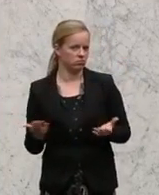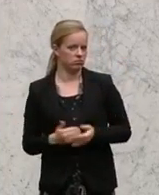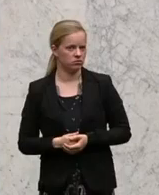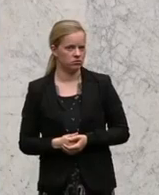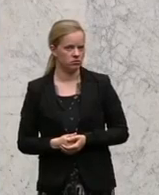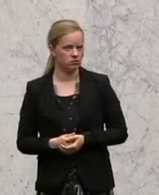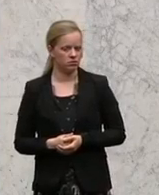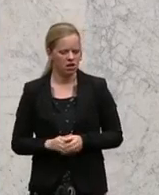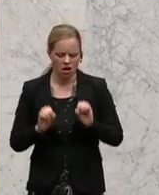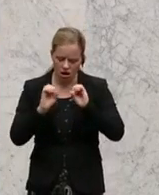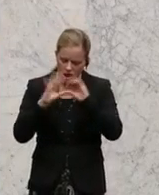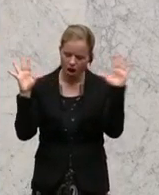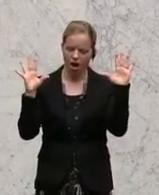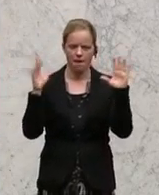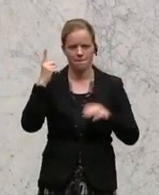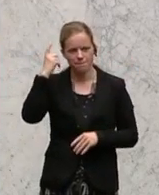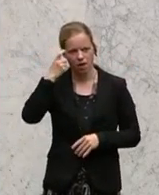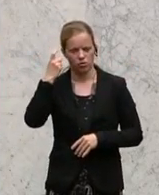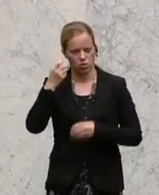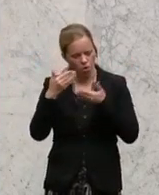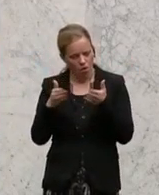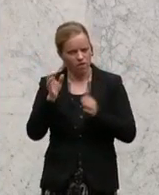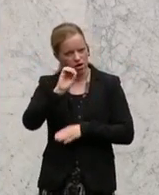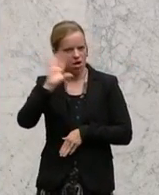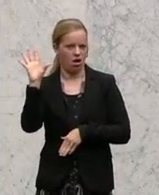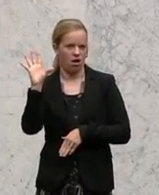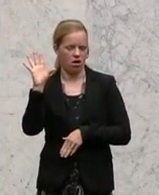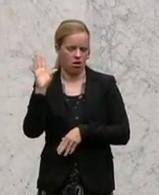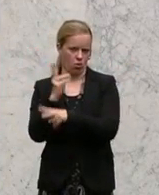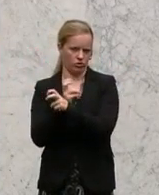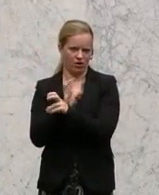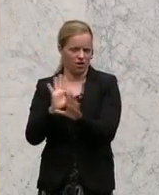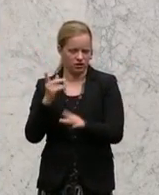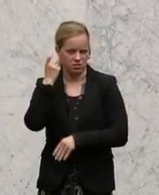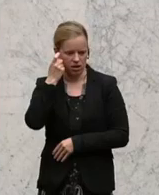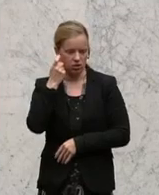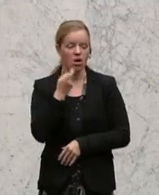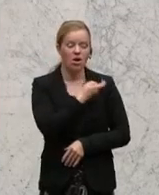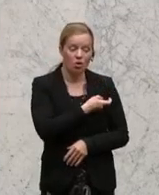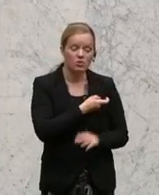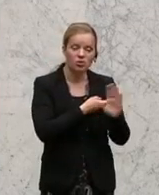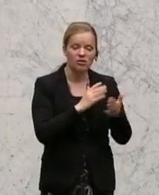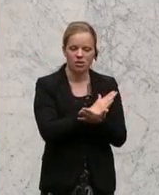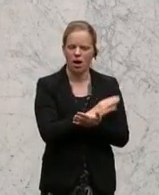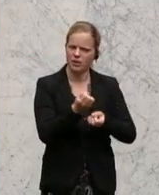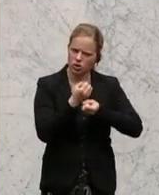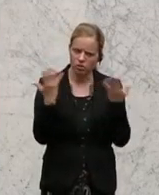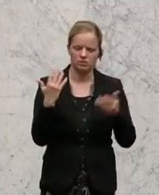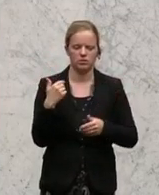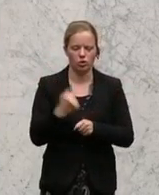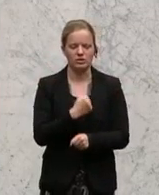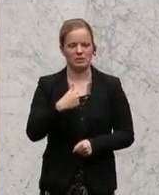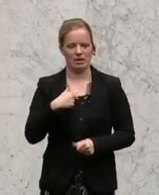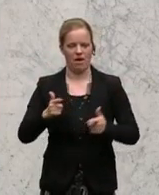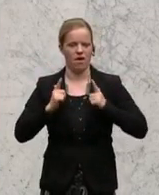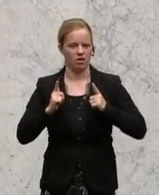Position Österreichs. Und selbst wenn es eine Entscheidung der Kommission ist, erwarte ich mir vom Landwirtschaftsminister der